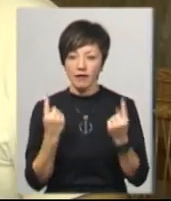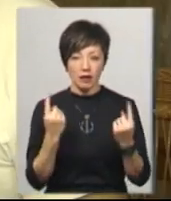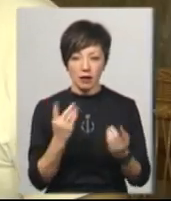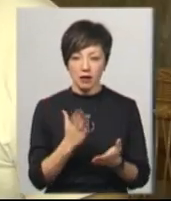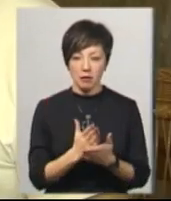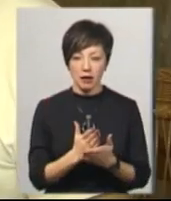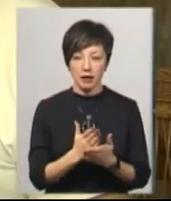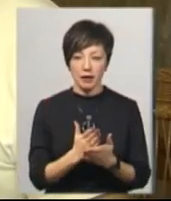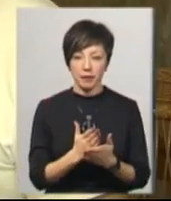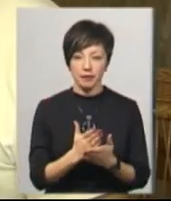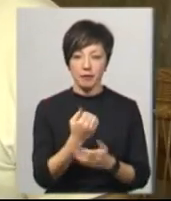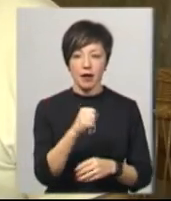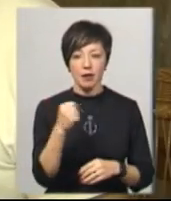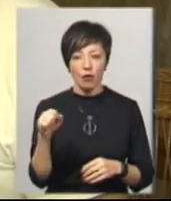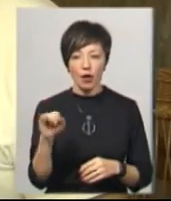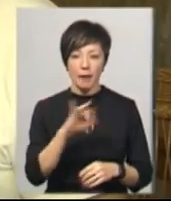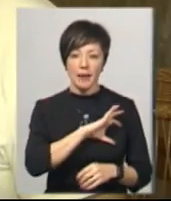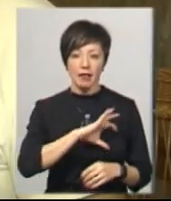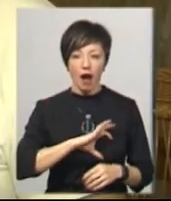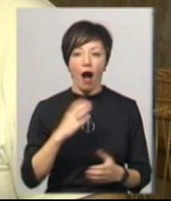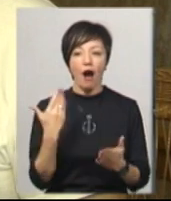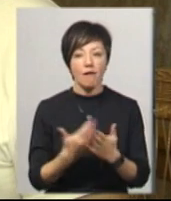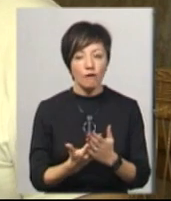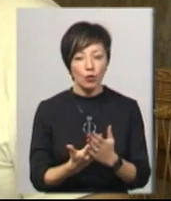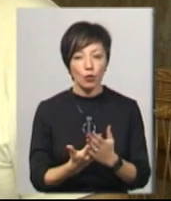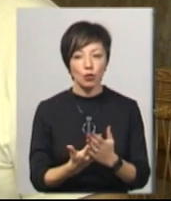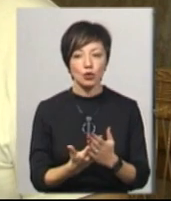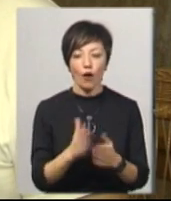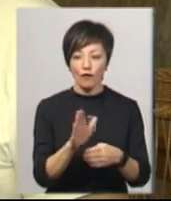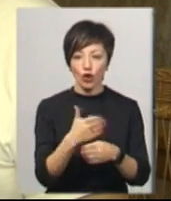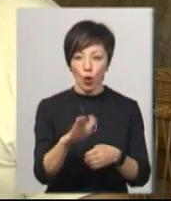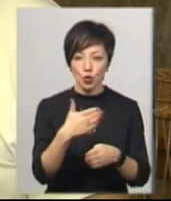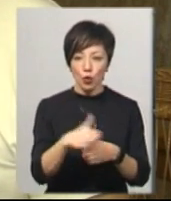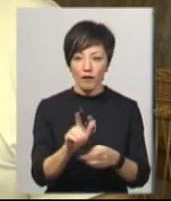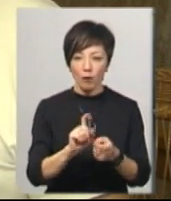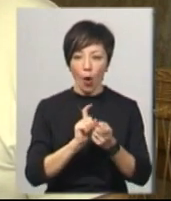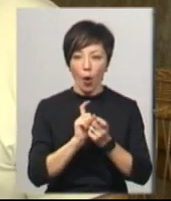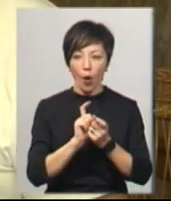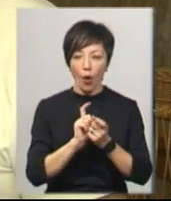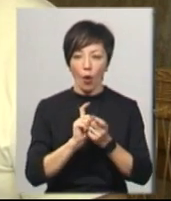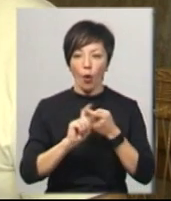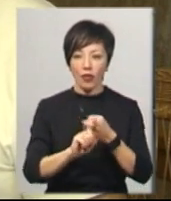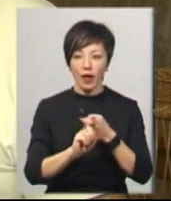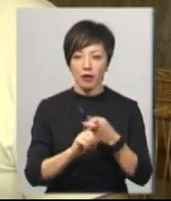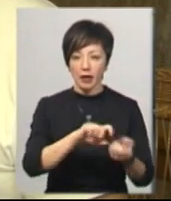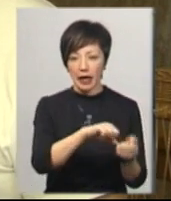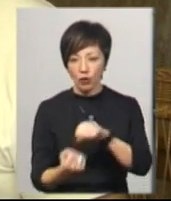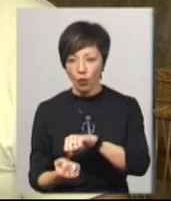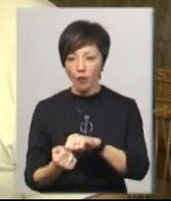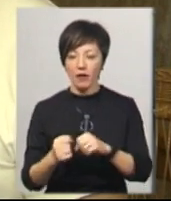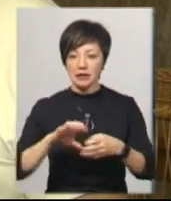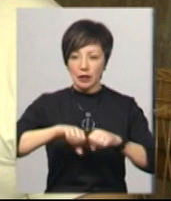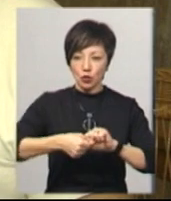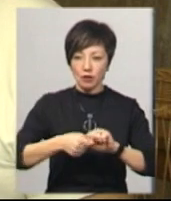перемоги і медалі. А от вже в дозованому контакту, там де була і киткова техніка, боліви задушливі